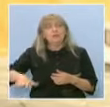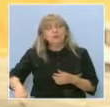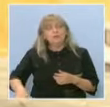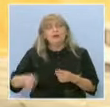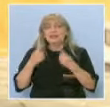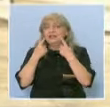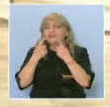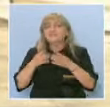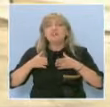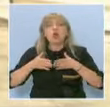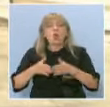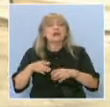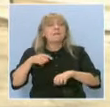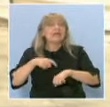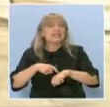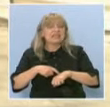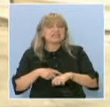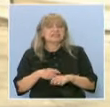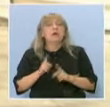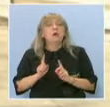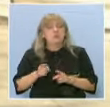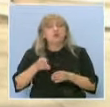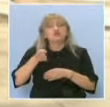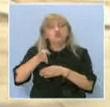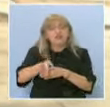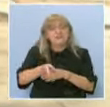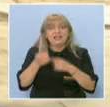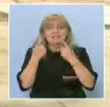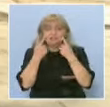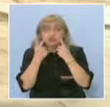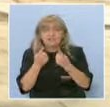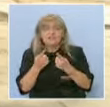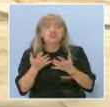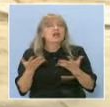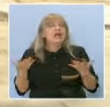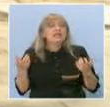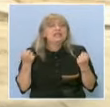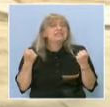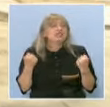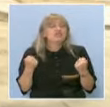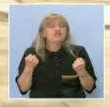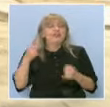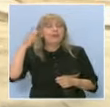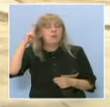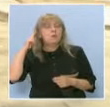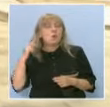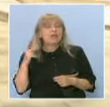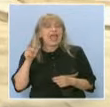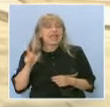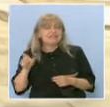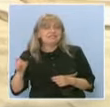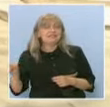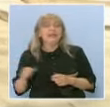видя кораба Дръски. В него можеш да влезеш в самия кораб и да видиш къде са живели моряците,